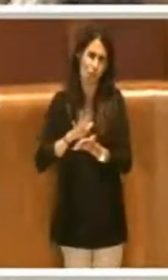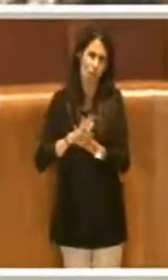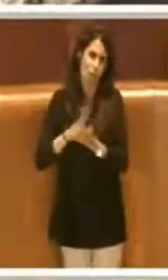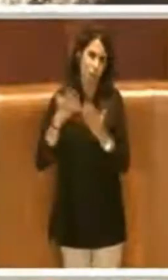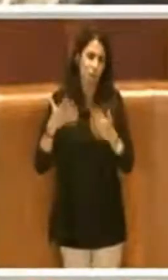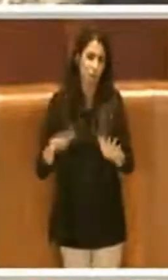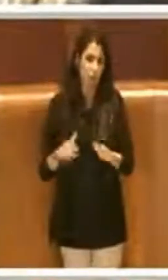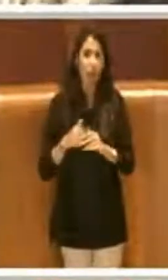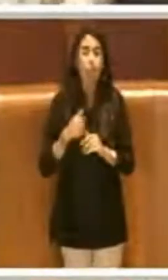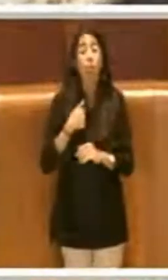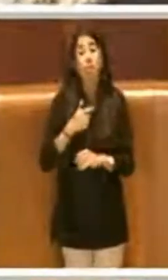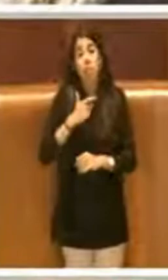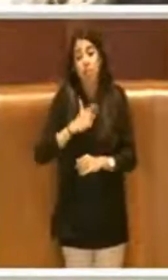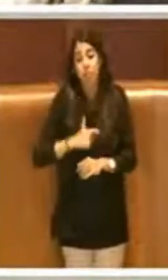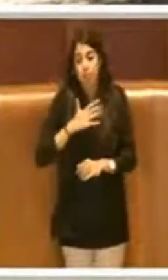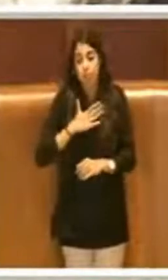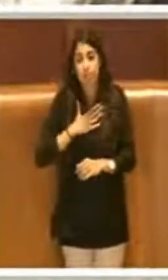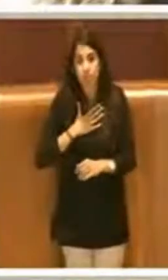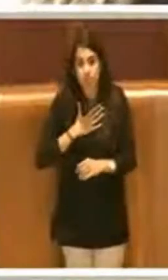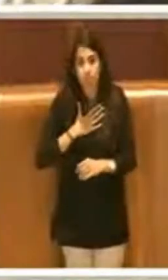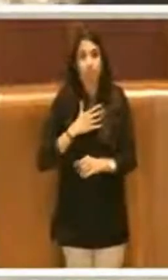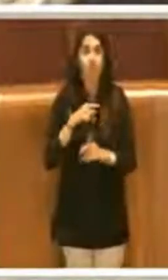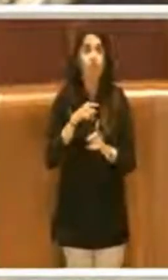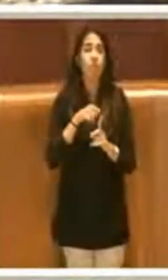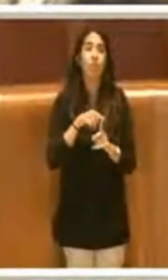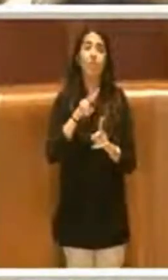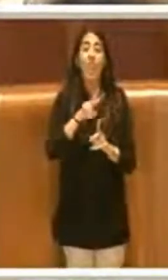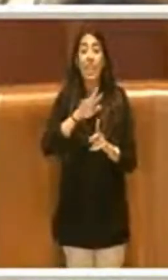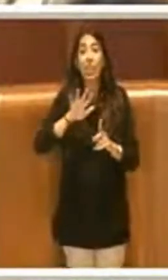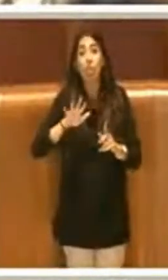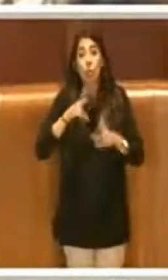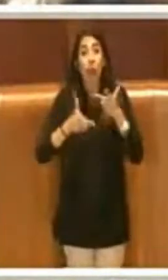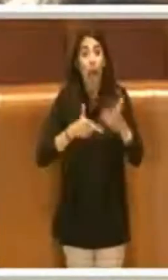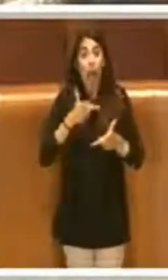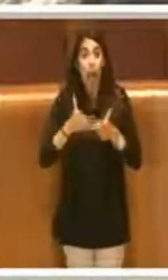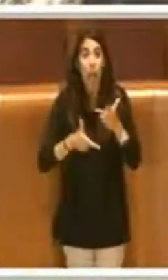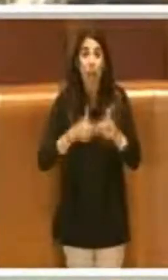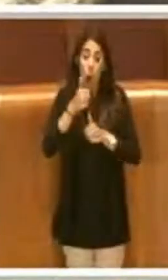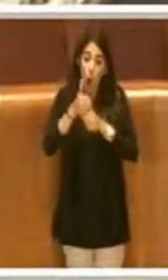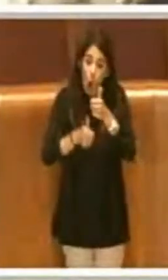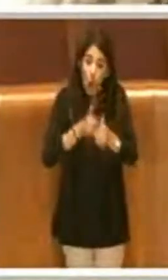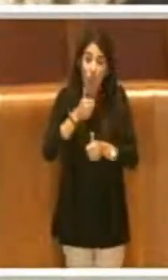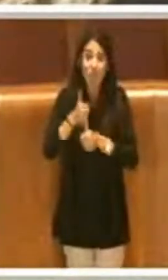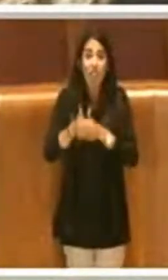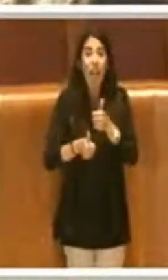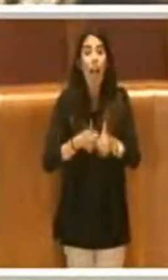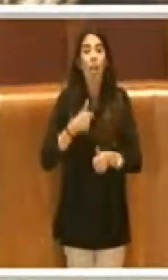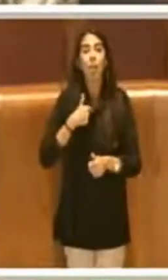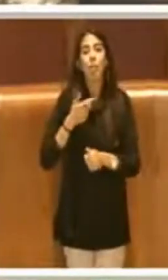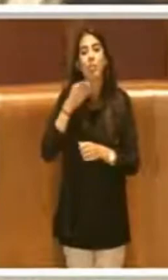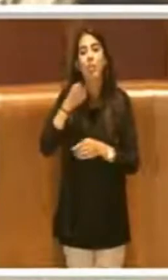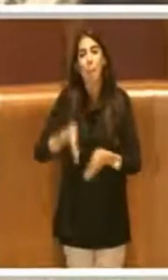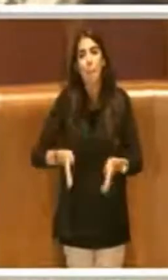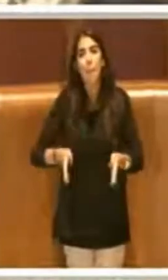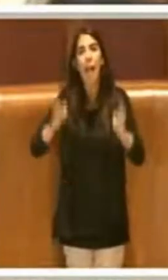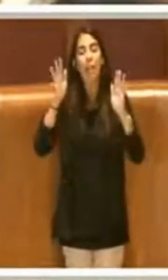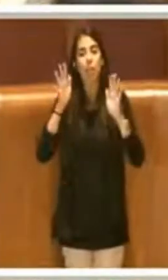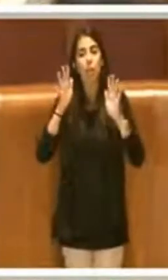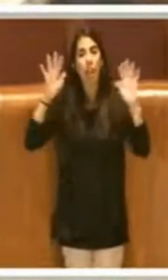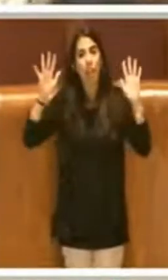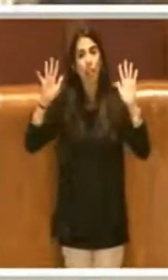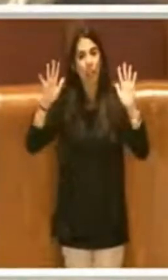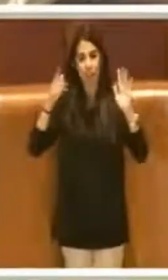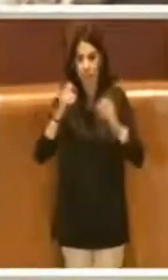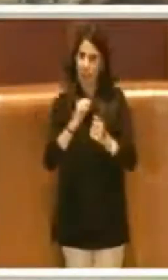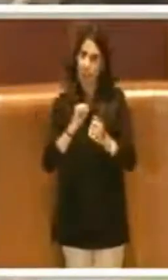Io personalmente tutti i 25 aprile vado a deporre una corona di fiori nel Palazzo dei Cervi, famoso nel mio quartiere dove lui ha